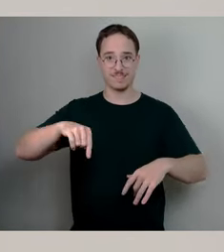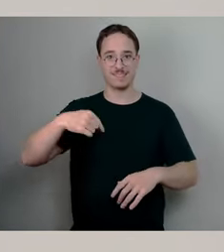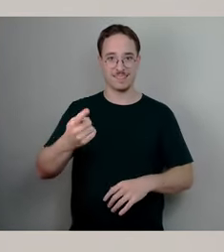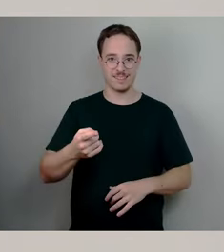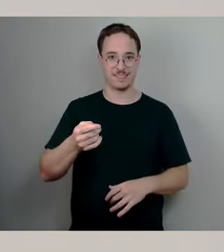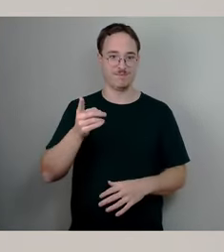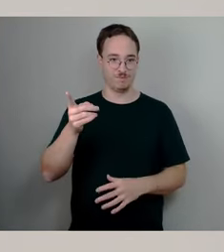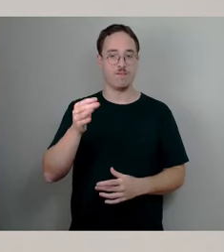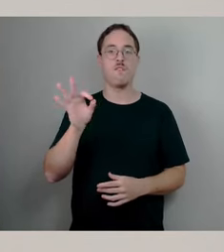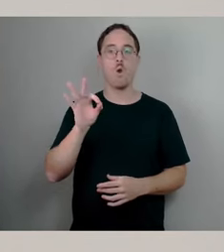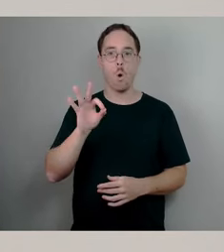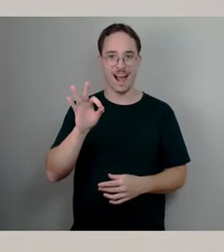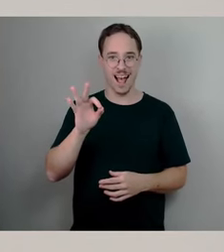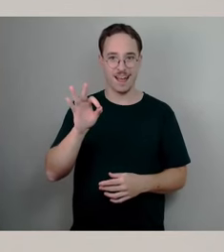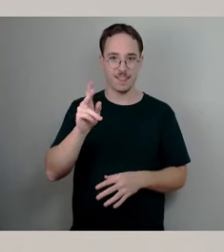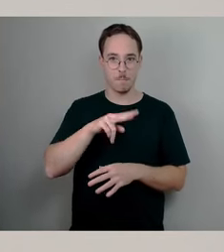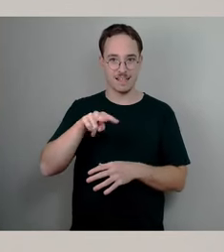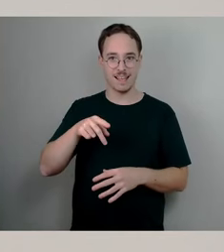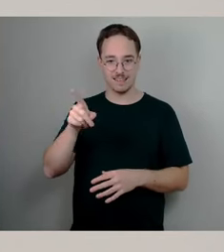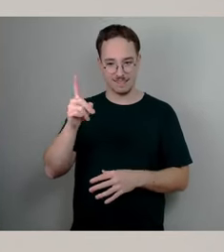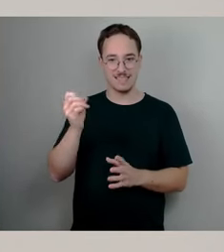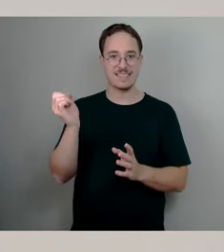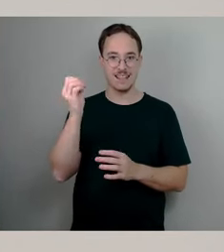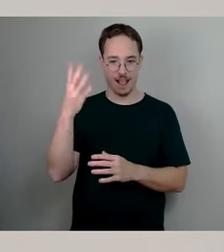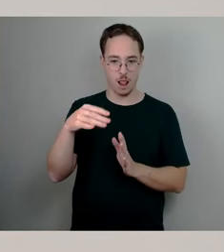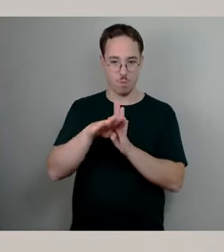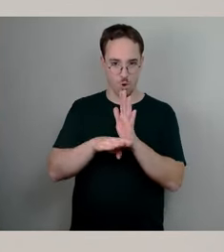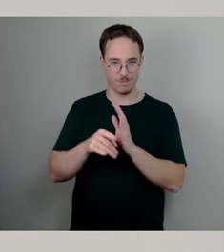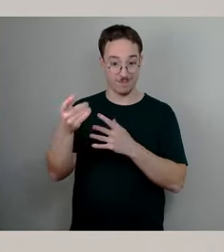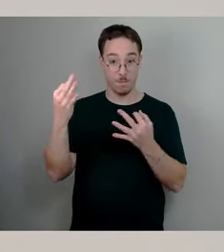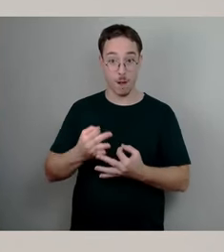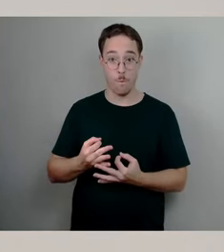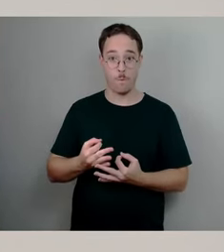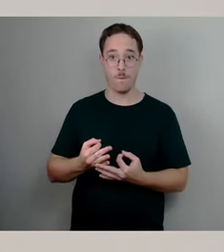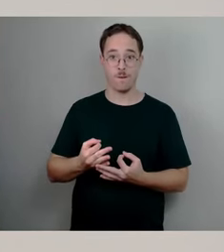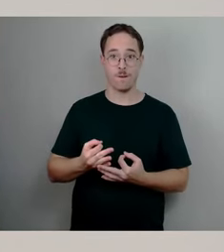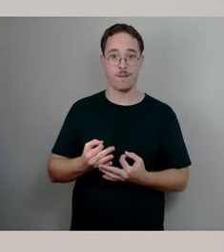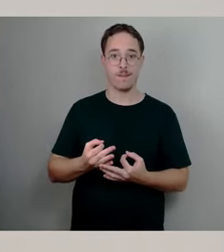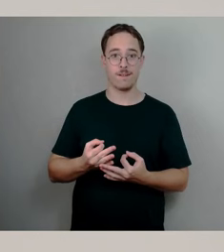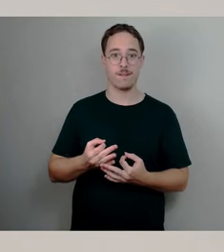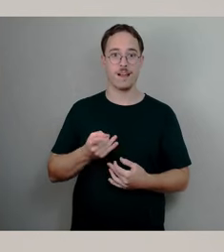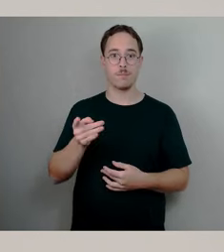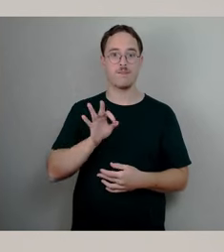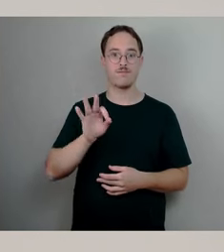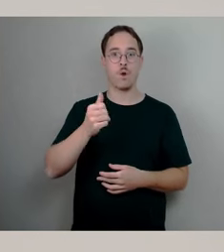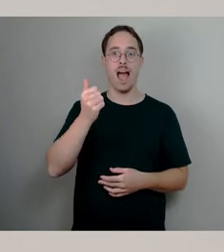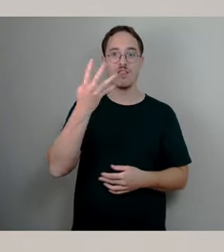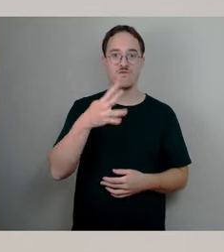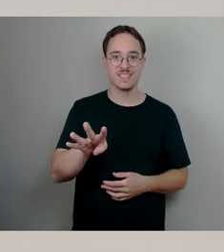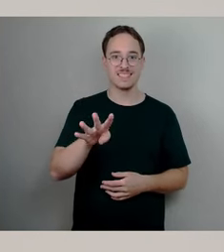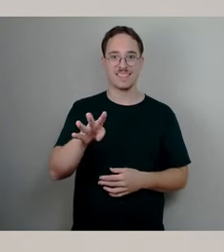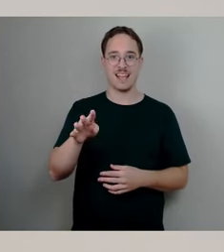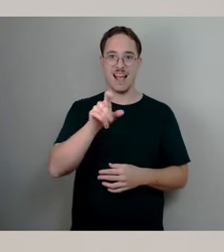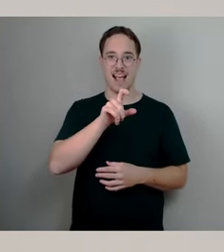Florian gebraucht worden wäre, nicht für die 41. Kalenderwoche vorbereitet